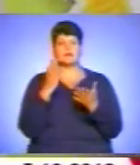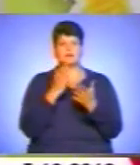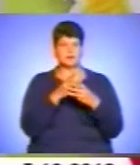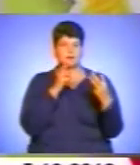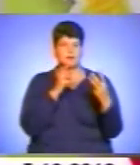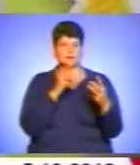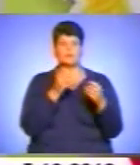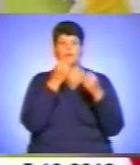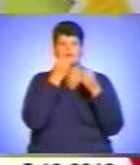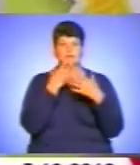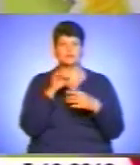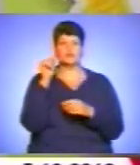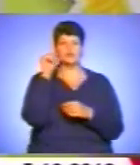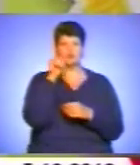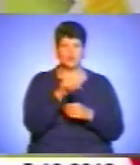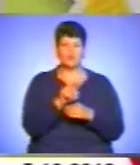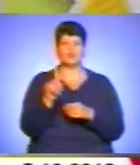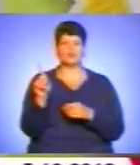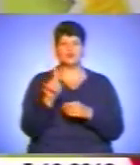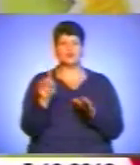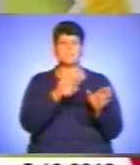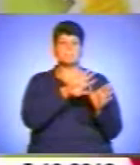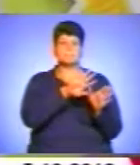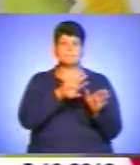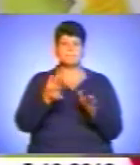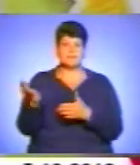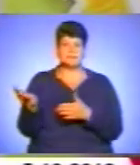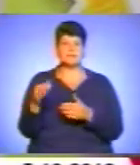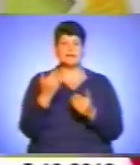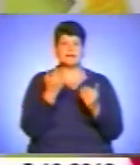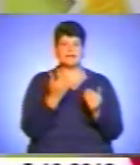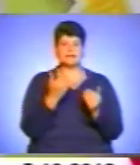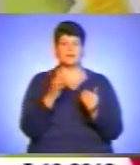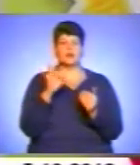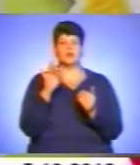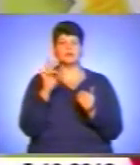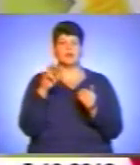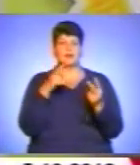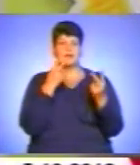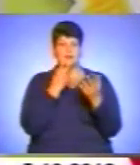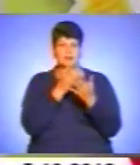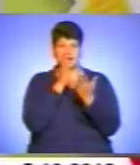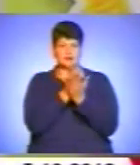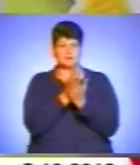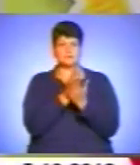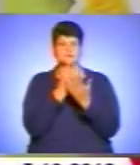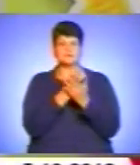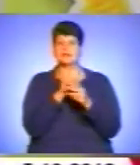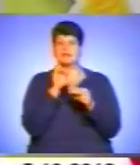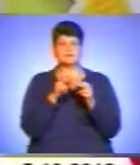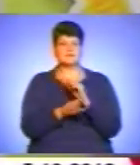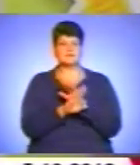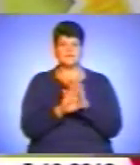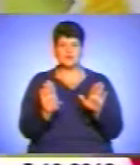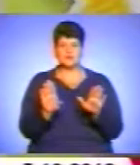в тому, що після їхньої онлайн-трансляції вони на цьому не завершуються,